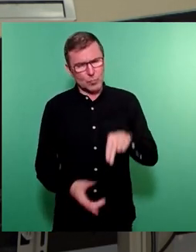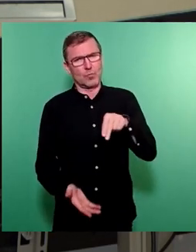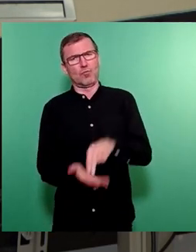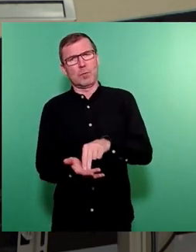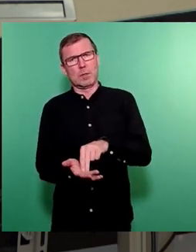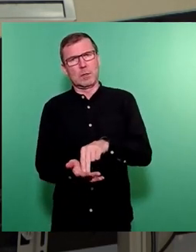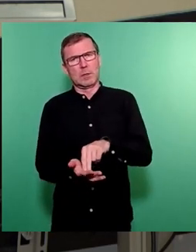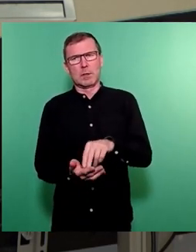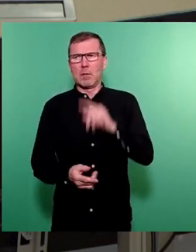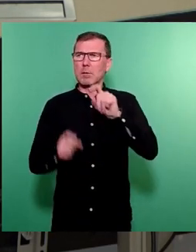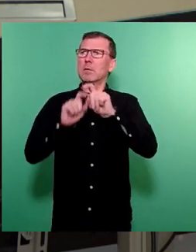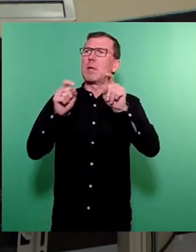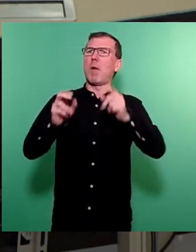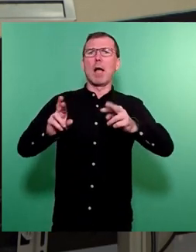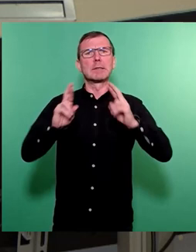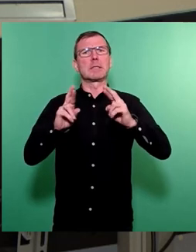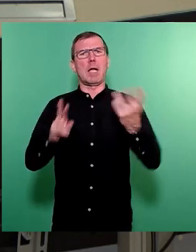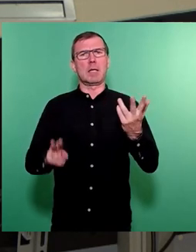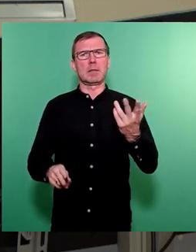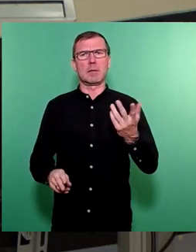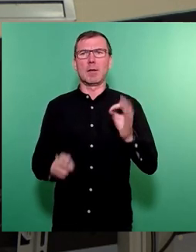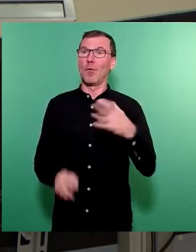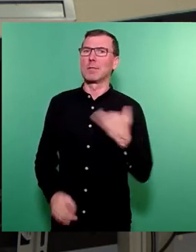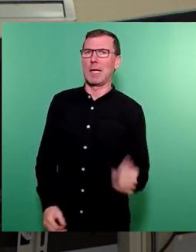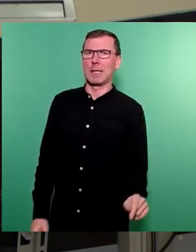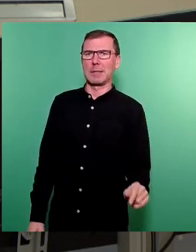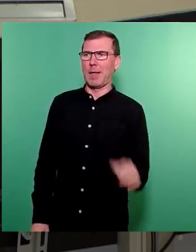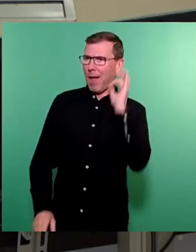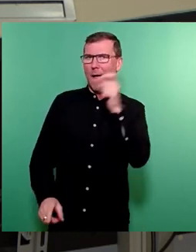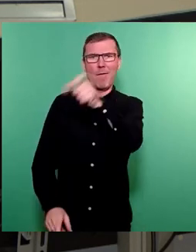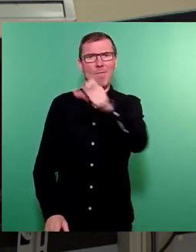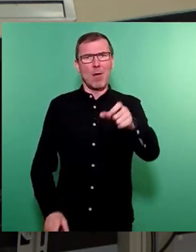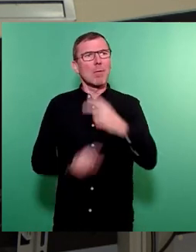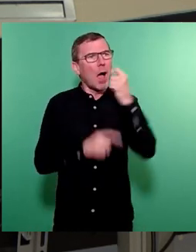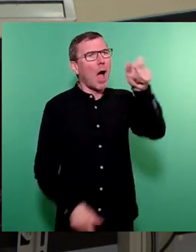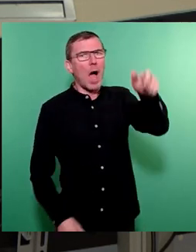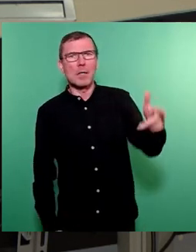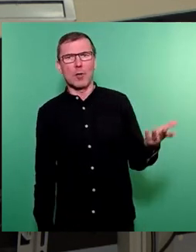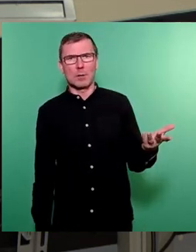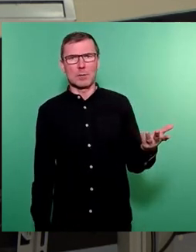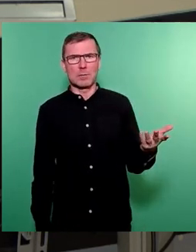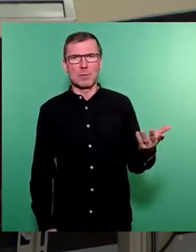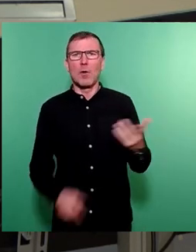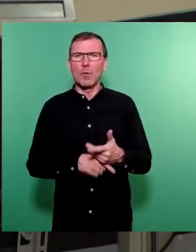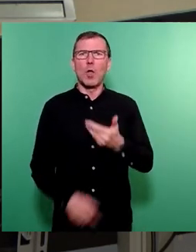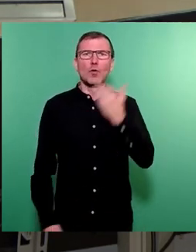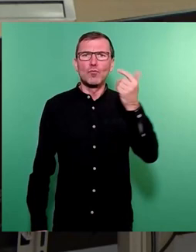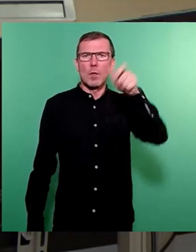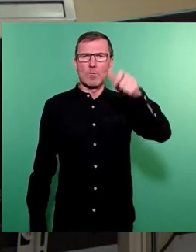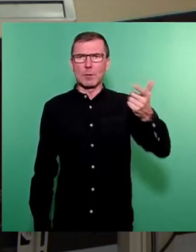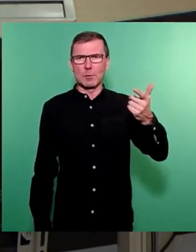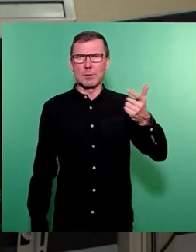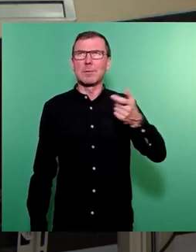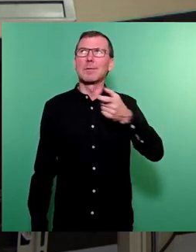es um die Sicherheit vor allem unserer Kinder, Frauen und Alten geht und auch von homosexuellen Menschen. Wir haben ja so einen Mord in